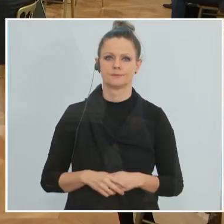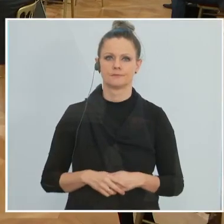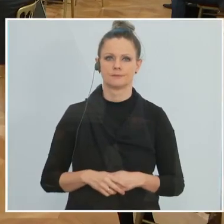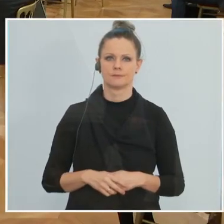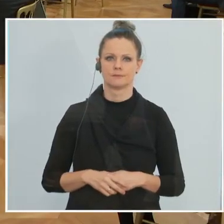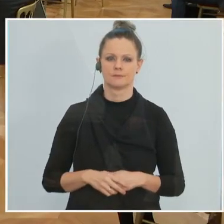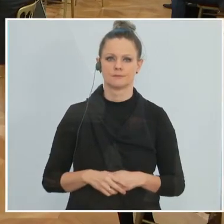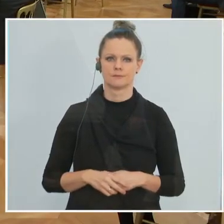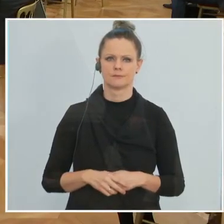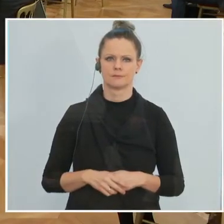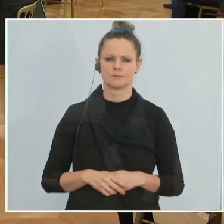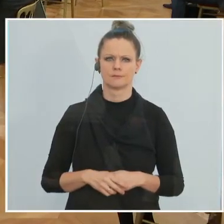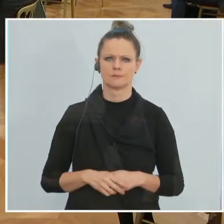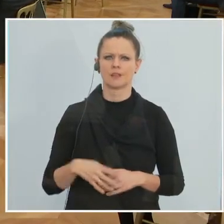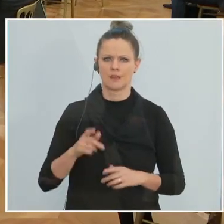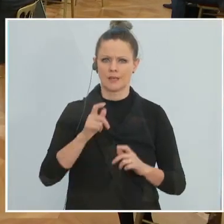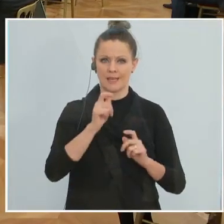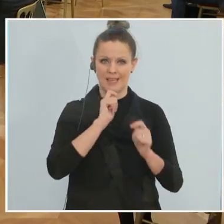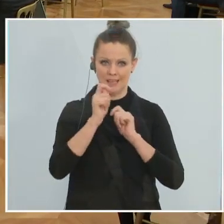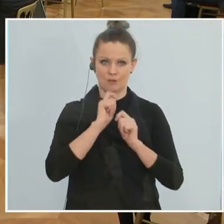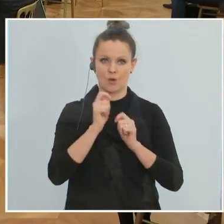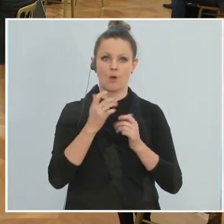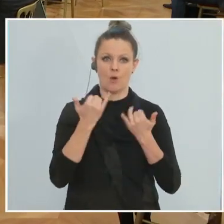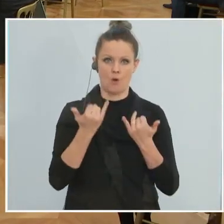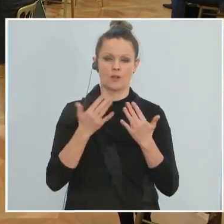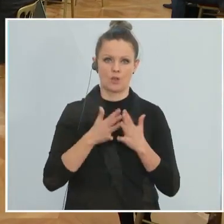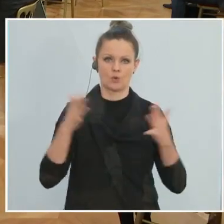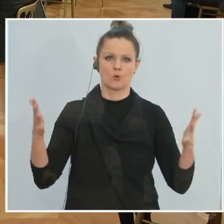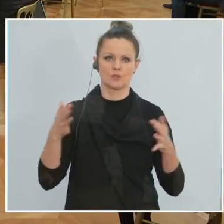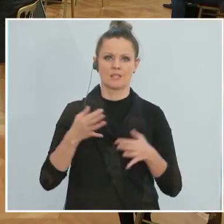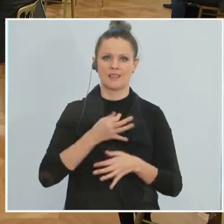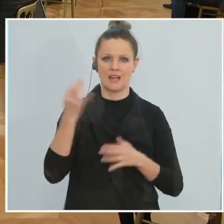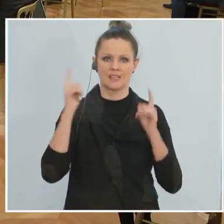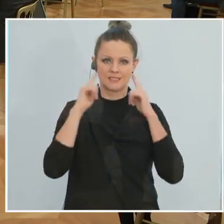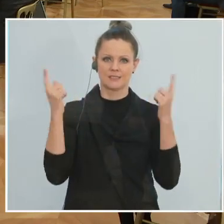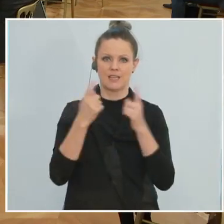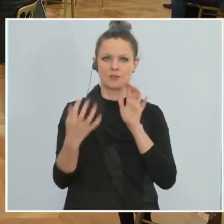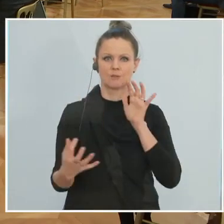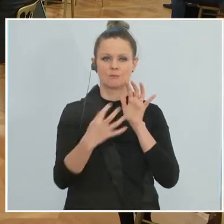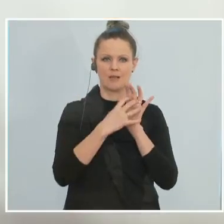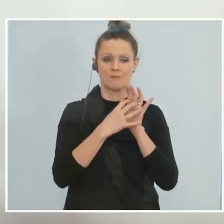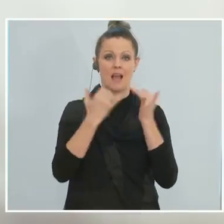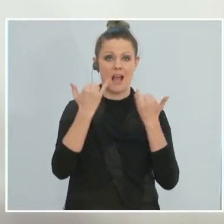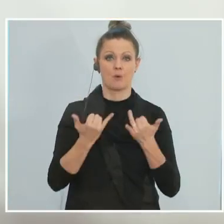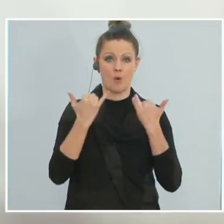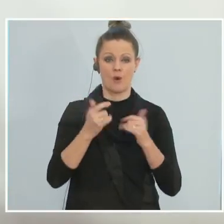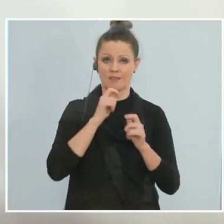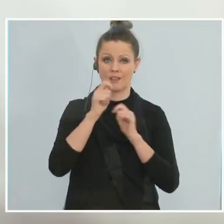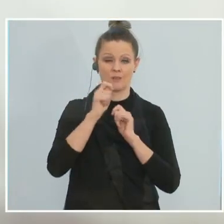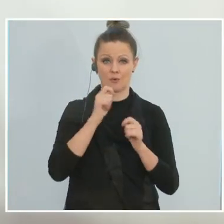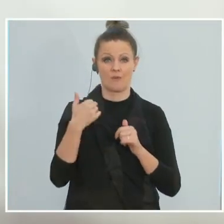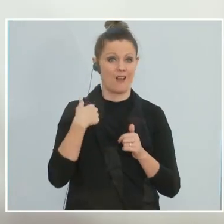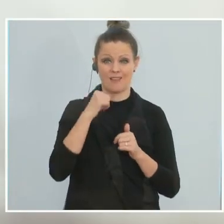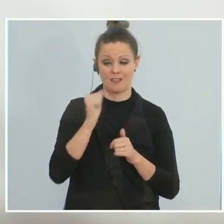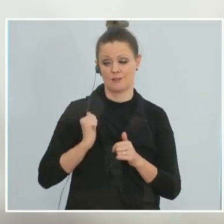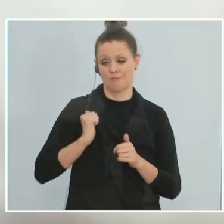Das Interview ist heute in einer großen Tageszeitung erschienen, ist aber nicht heute geführt worden und liegt einige